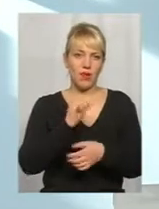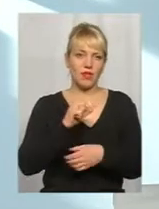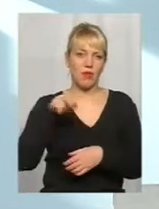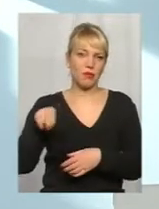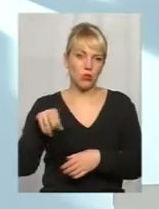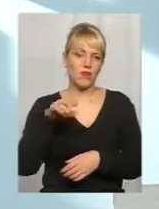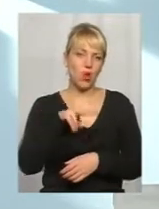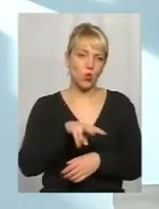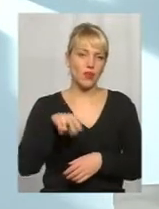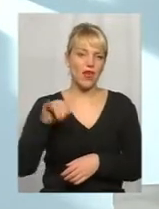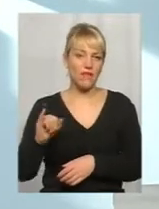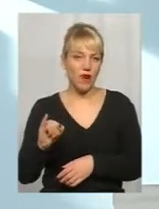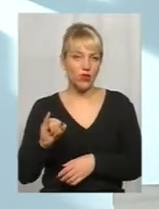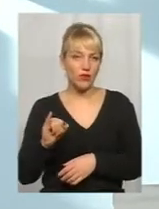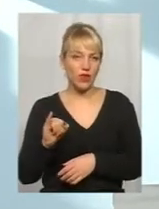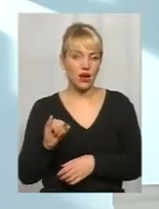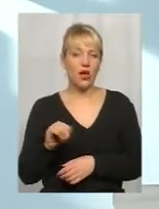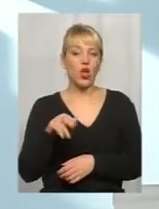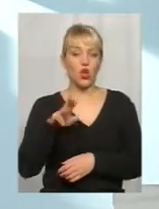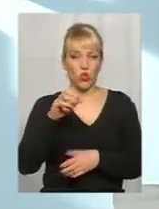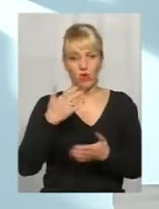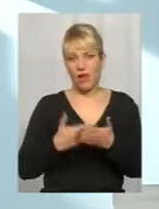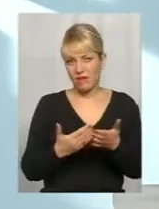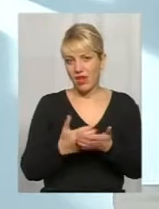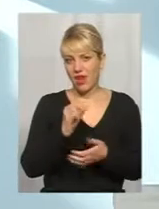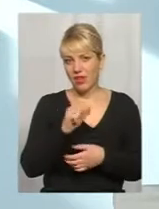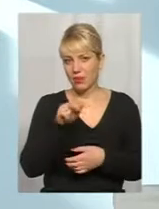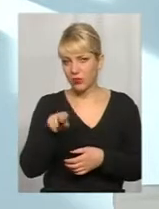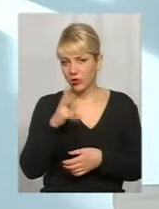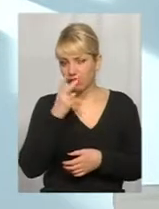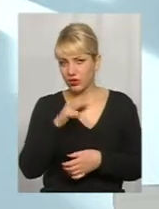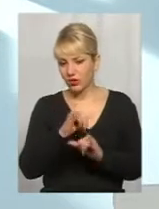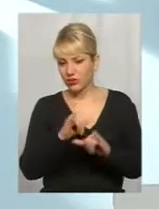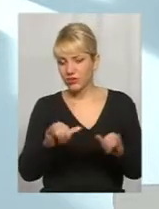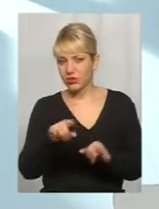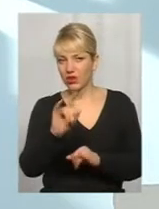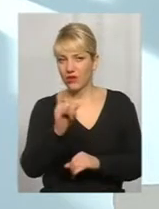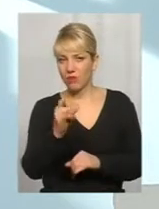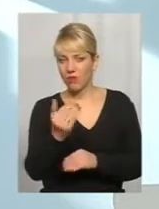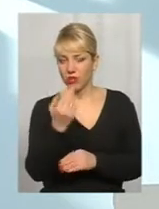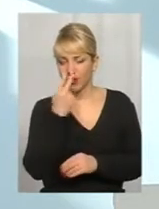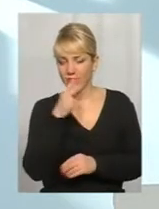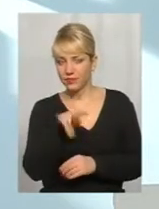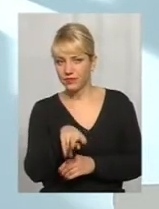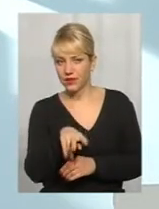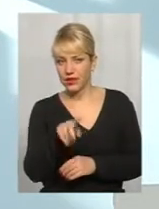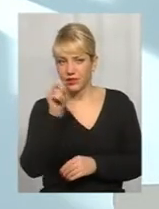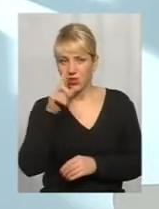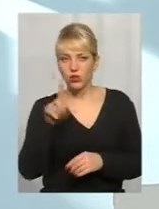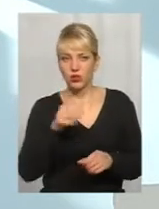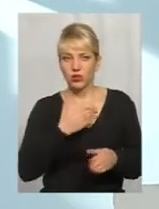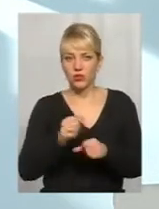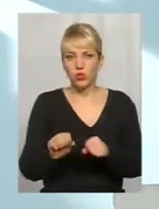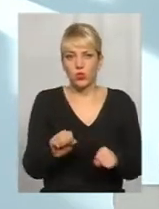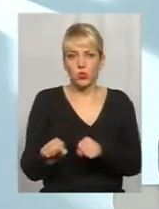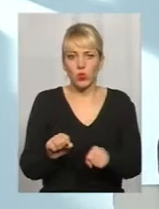Ивановне, там, и так далее, то, наверное, это Анна Петровна уже наблюдала развитие этого ребенка и знает, что у ребенка есть судорожный синдром,